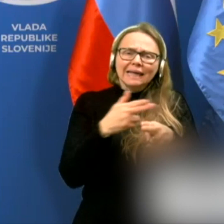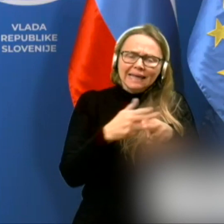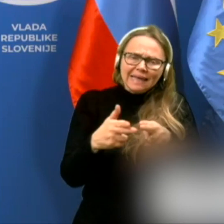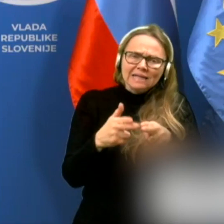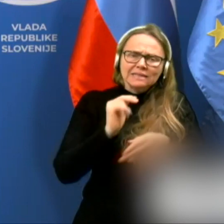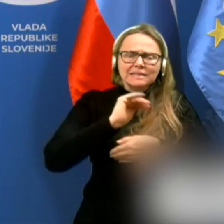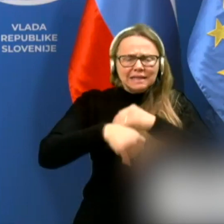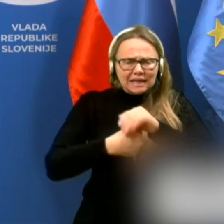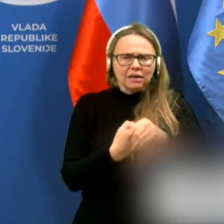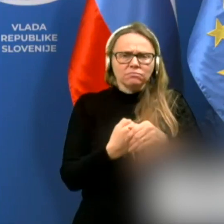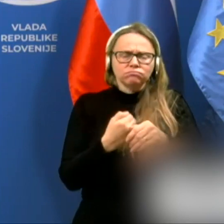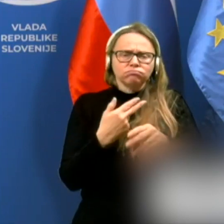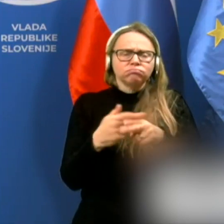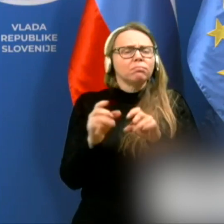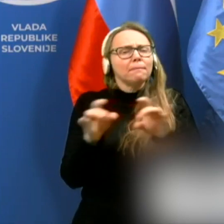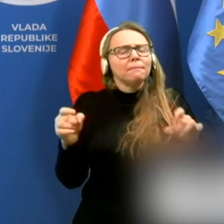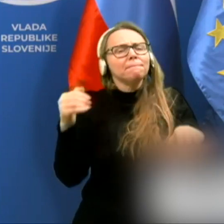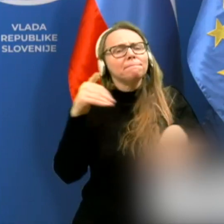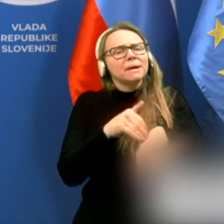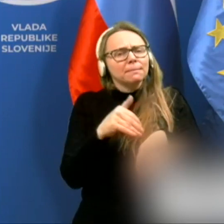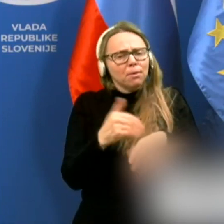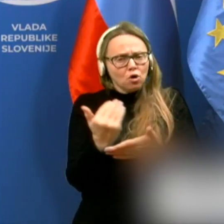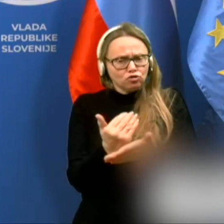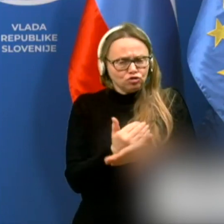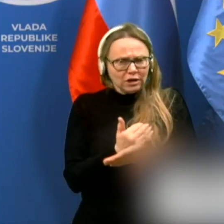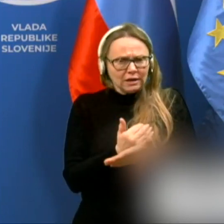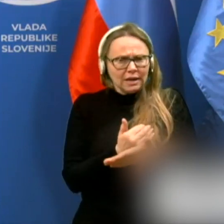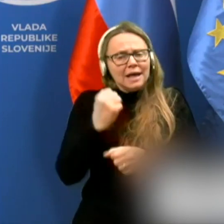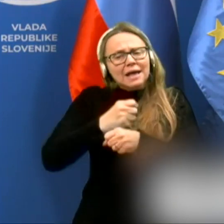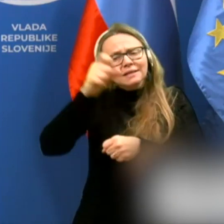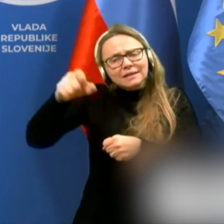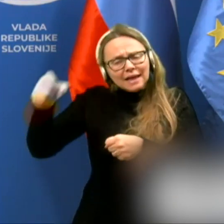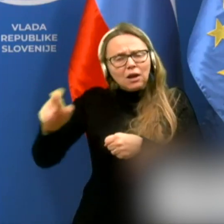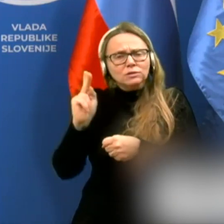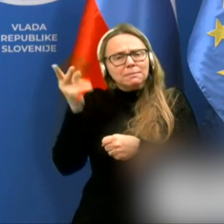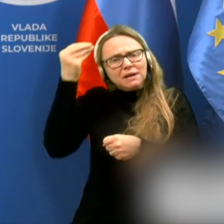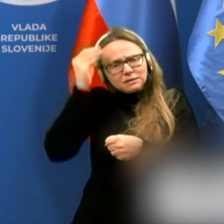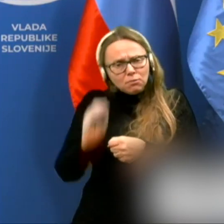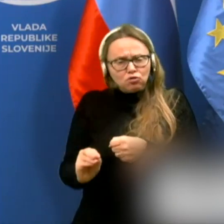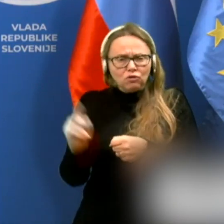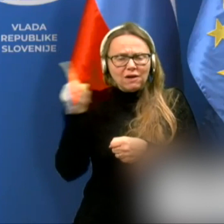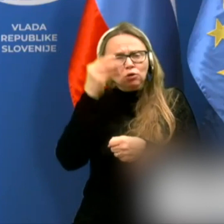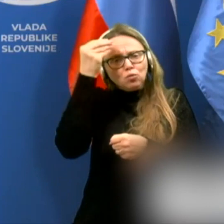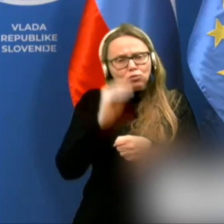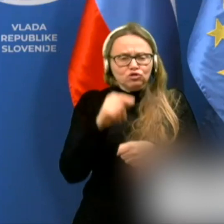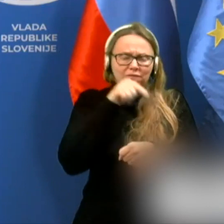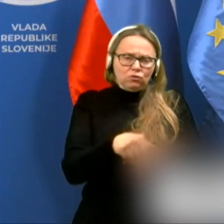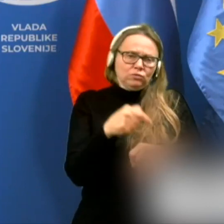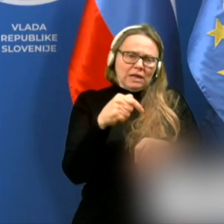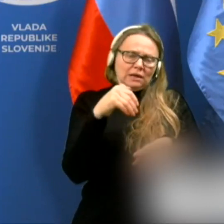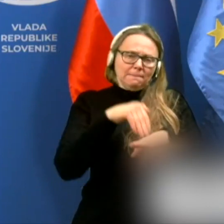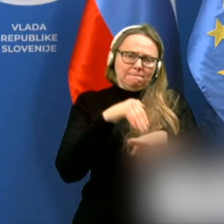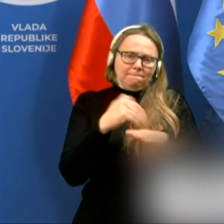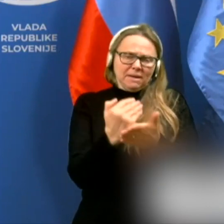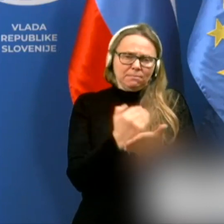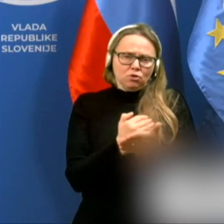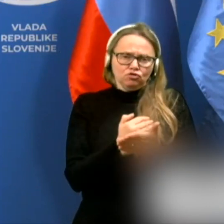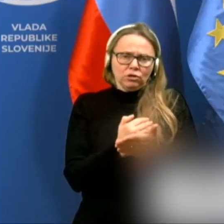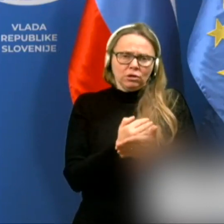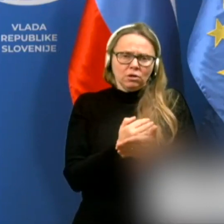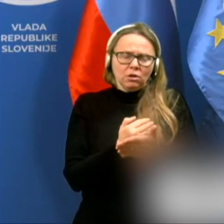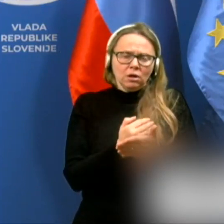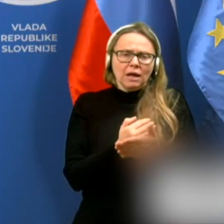priporočil, delovce pa k njihovemu spoštovanju in upoštevanju. Držite distanco,